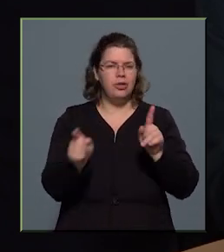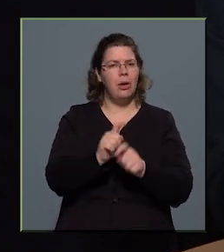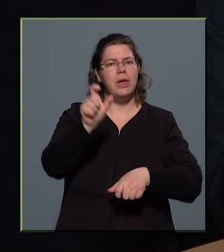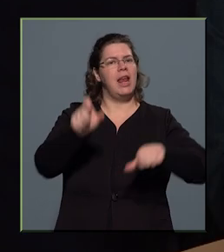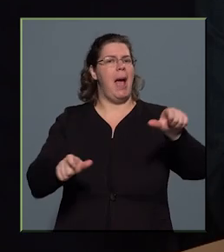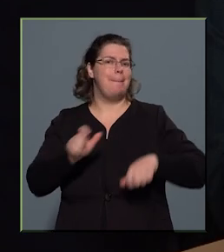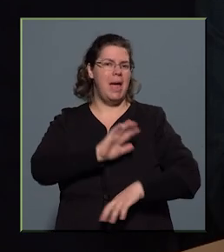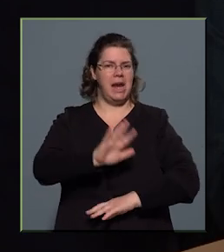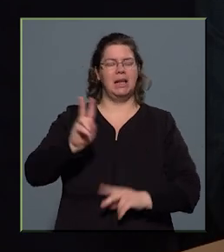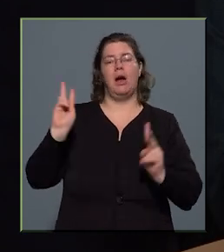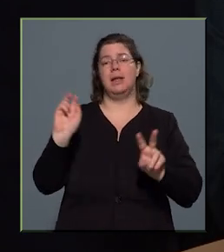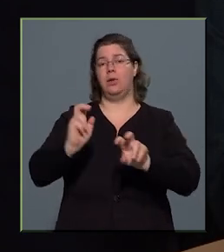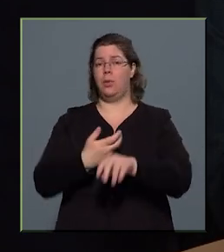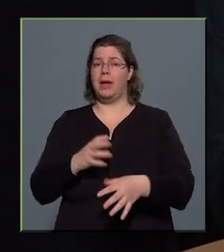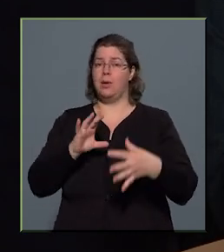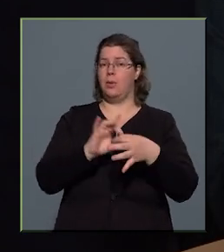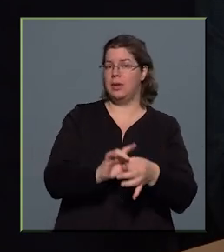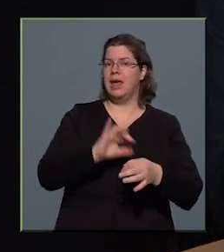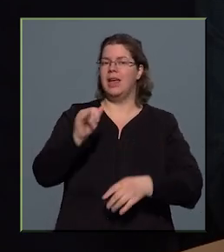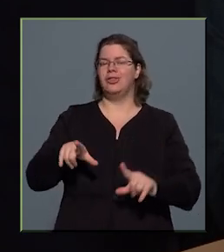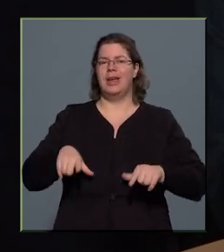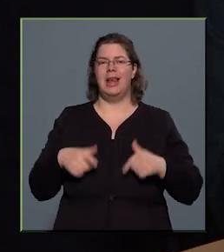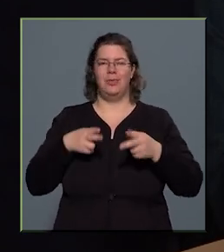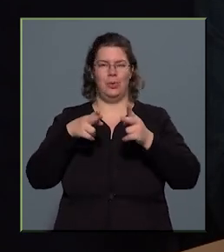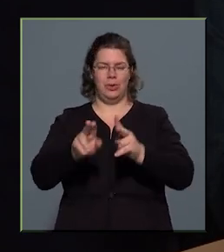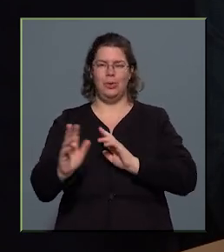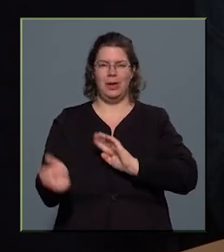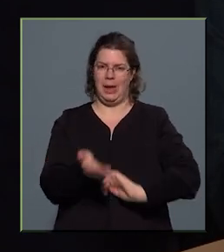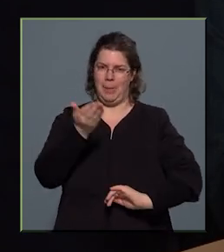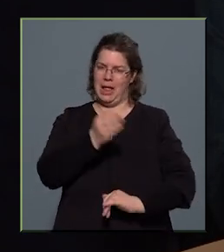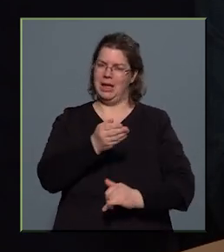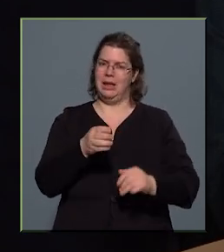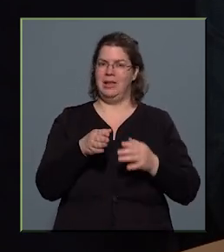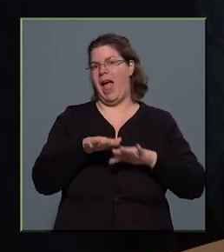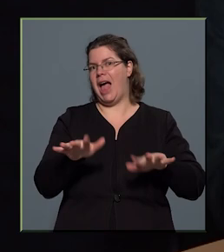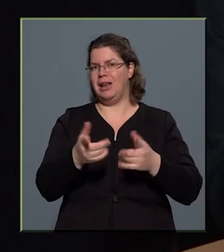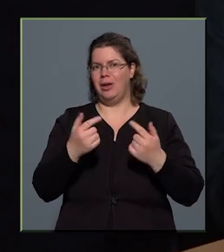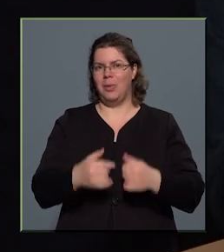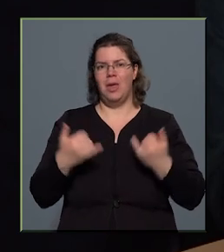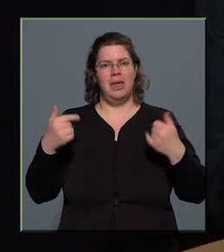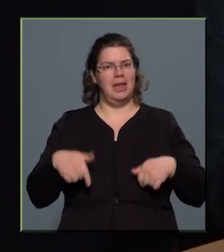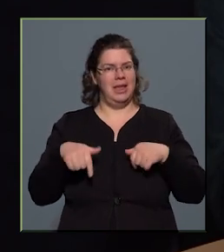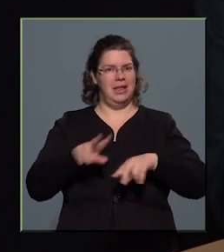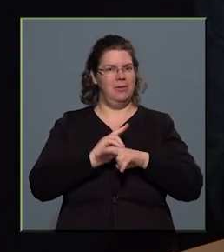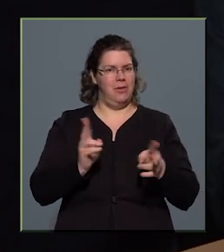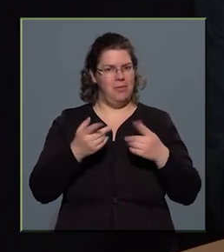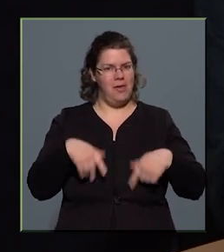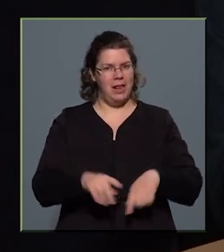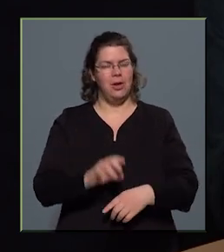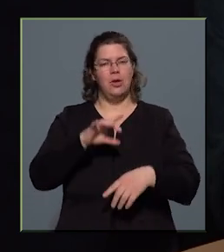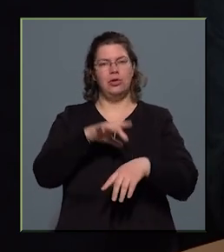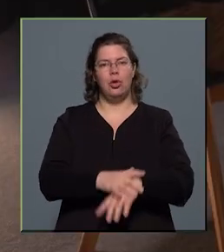számára, akik kőbányához kötődnek, és életútjuk kiemelkedik az átlagból. Itt van velünk a stúdióban dr.